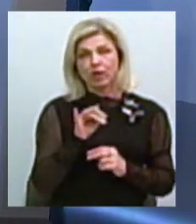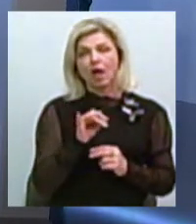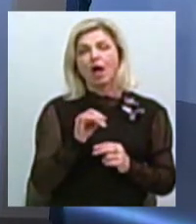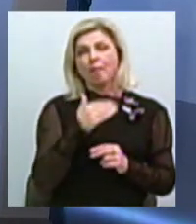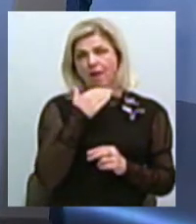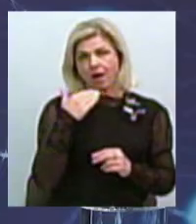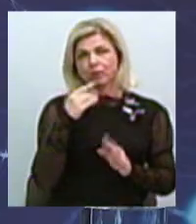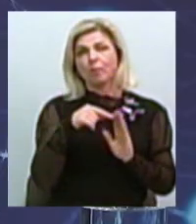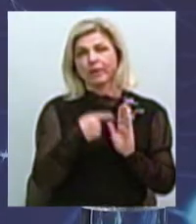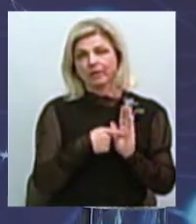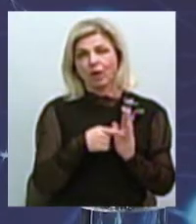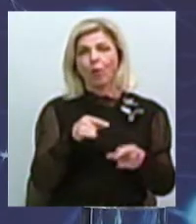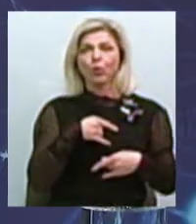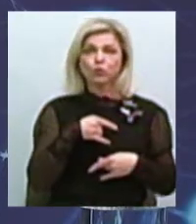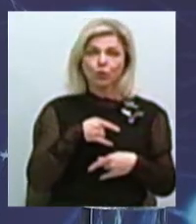музики.